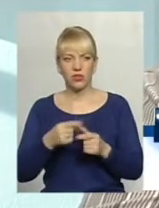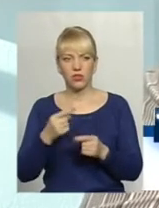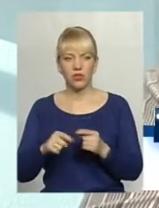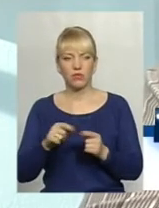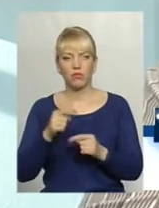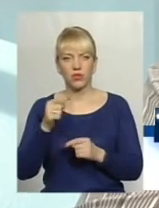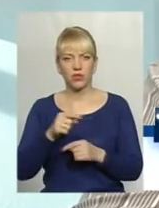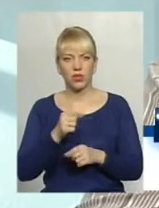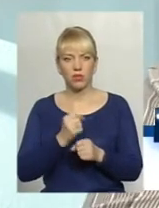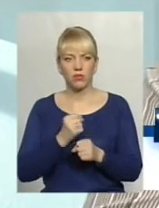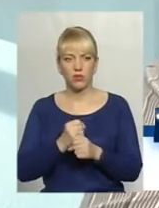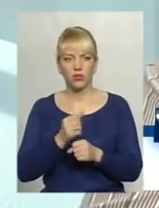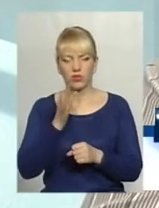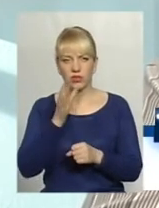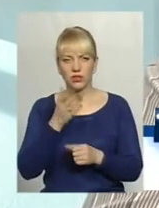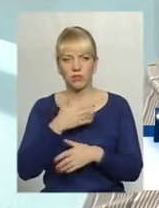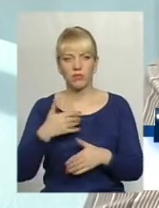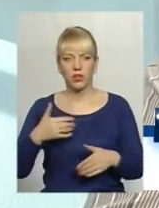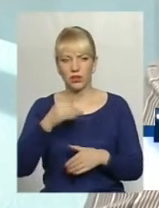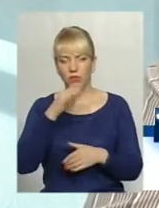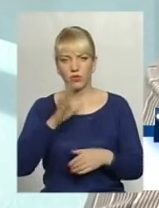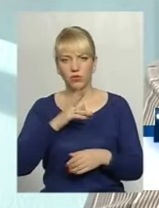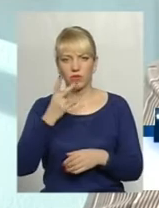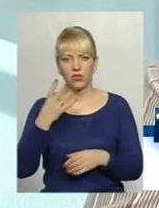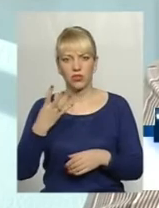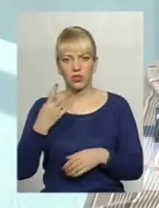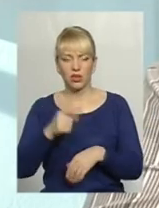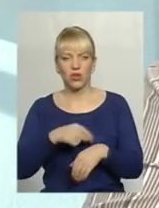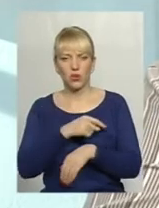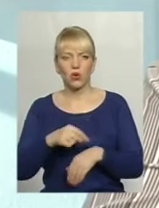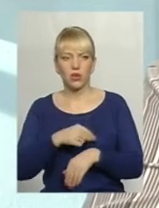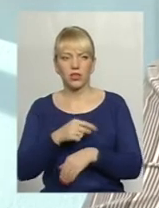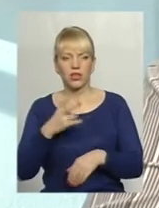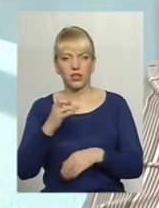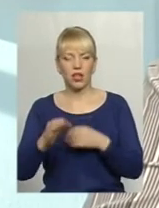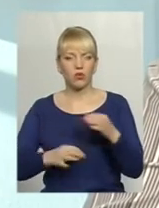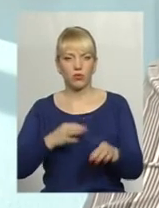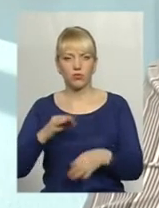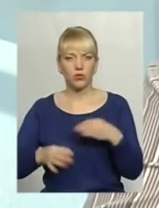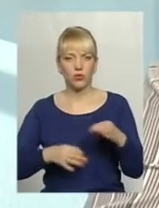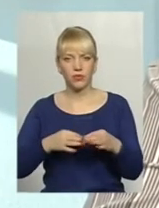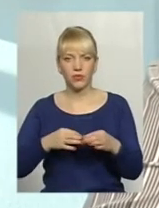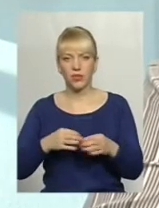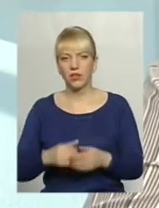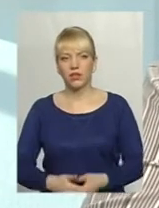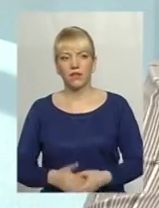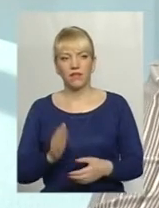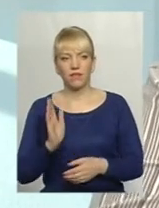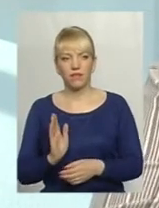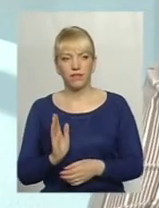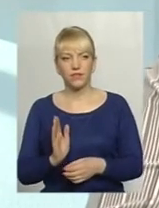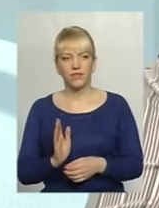позаробочого часу. Ми не можемо бути 24 години на добу в,